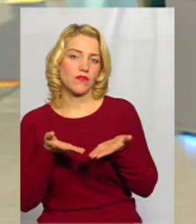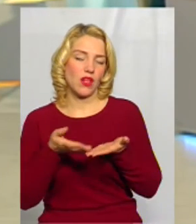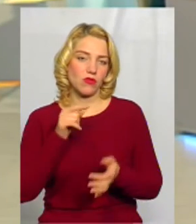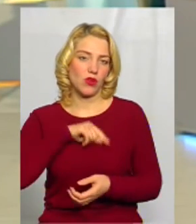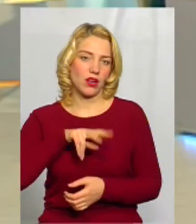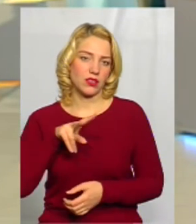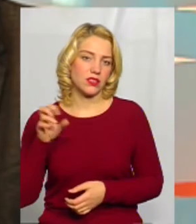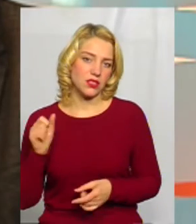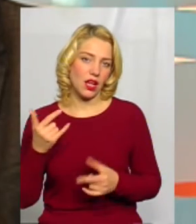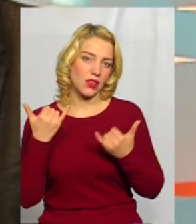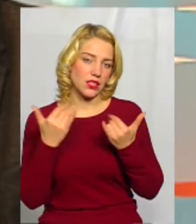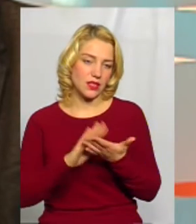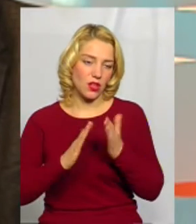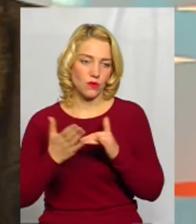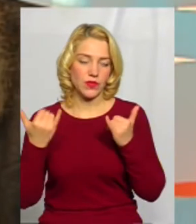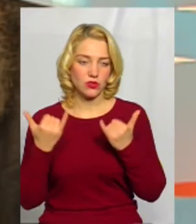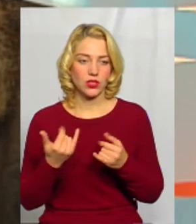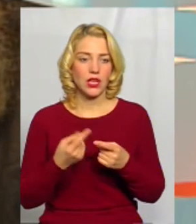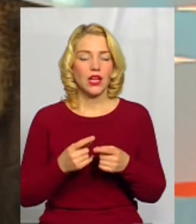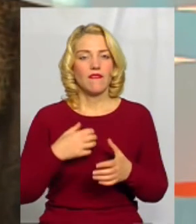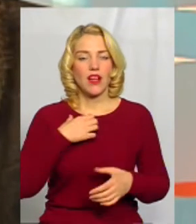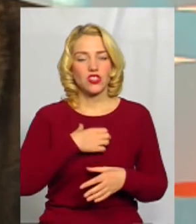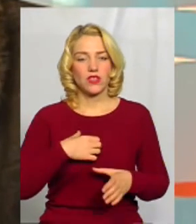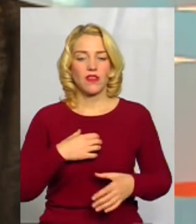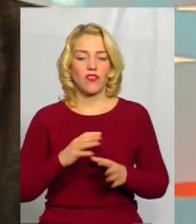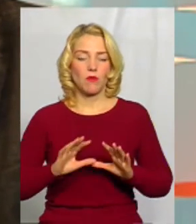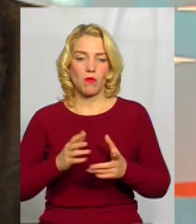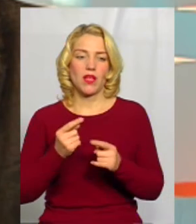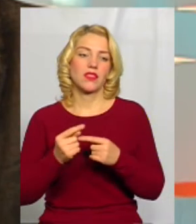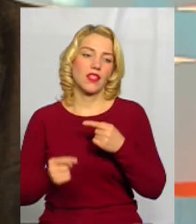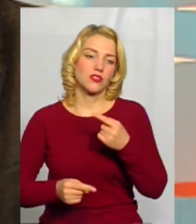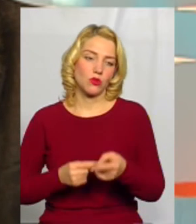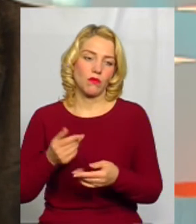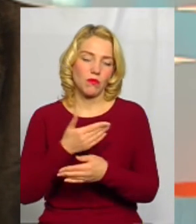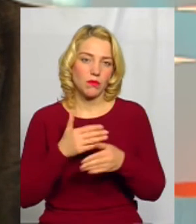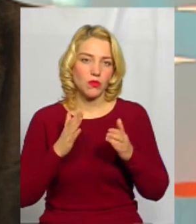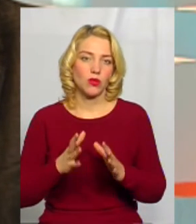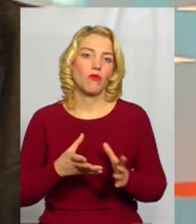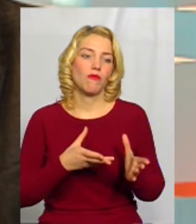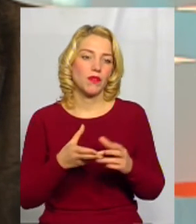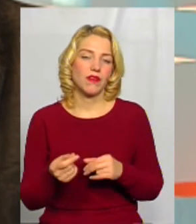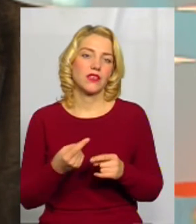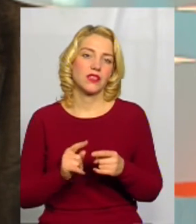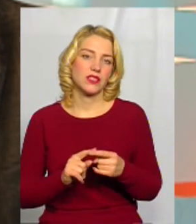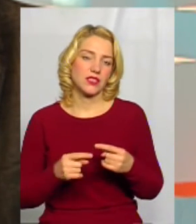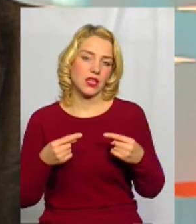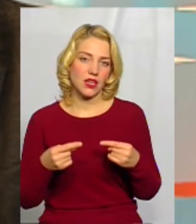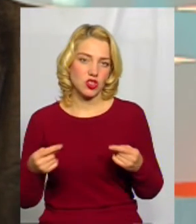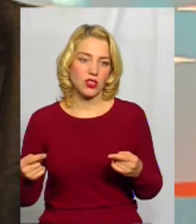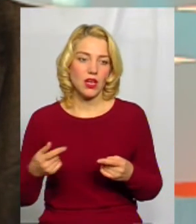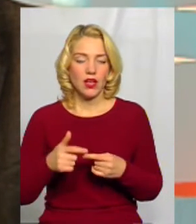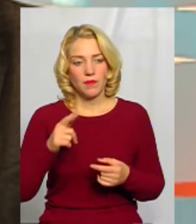станом на сьогодні. Тому важливий момент, це наступний, і ми будемо, дійсно, впливати на ці речі усі пам